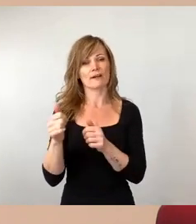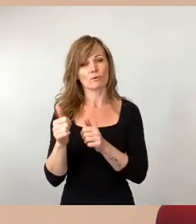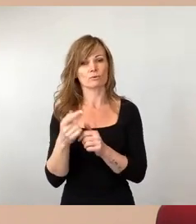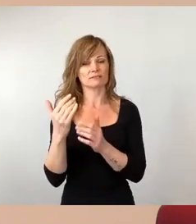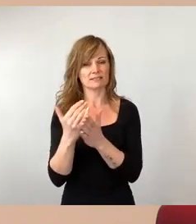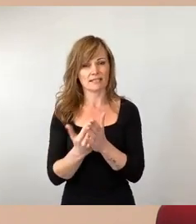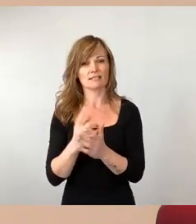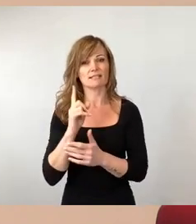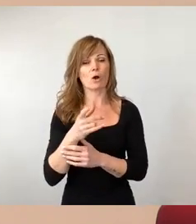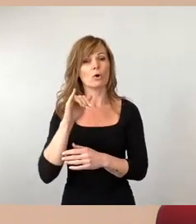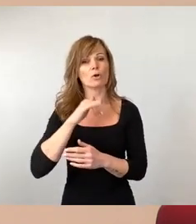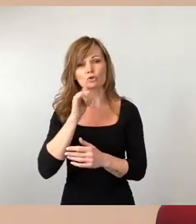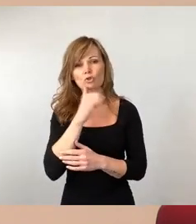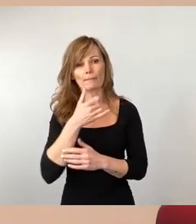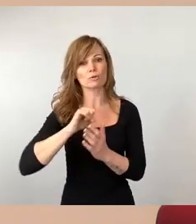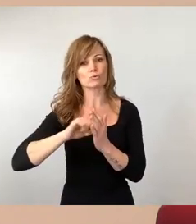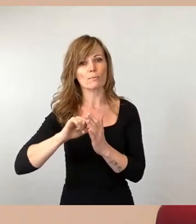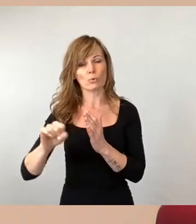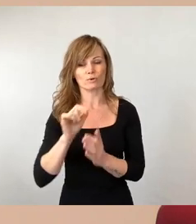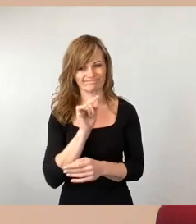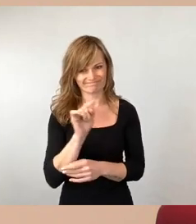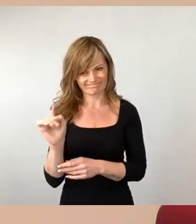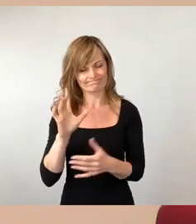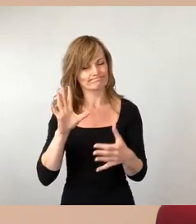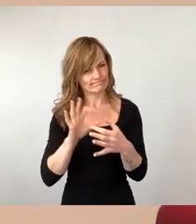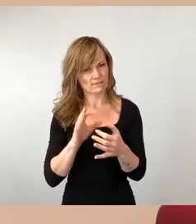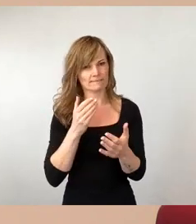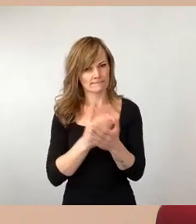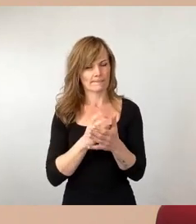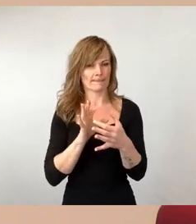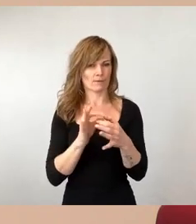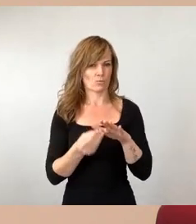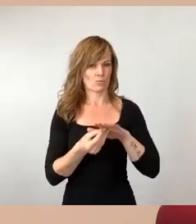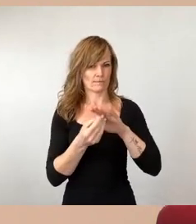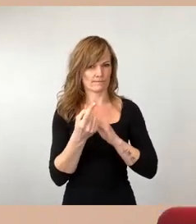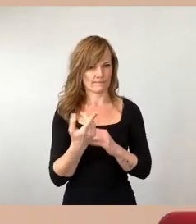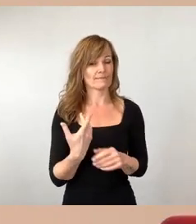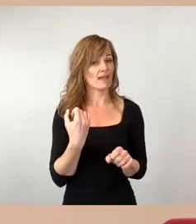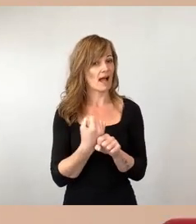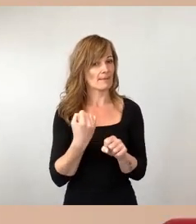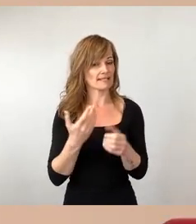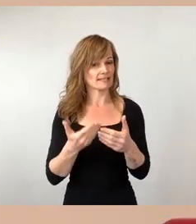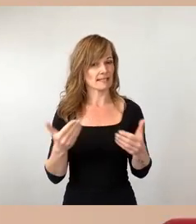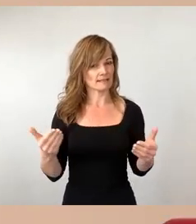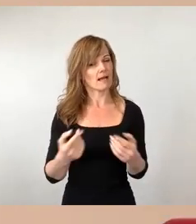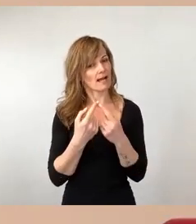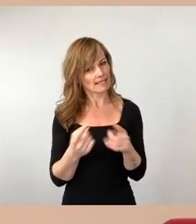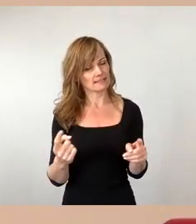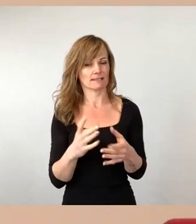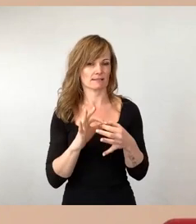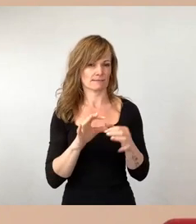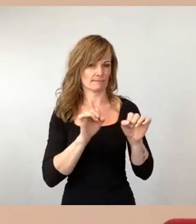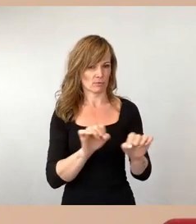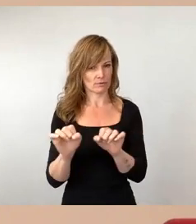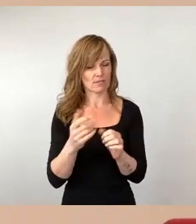Meine sehr geehrten Damen und Herren, die Arbeitsgelegenheiten sind ein anderes Instrument. Die Arbeitsgelegenheiten